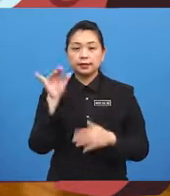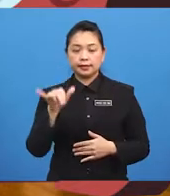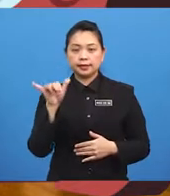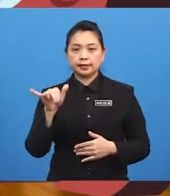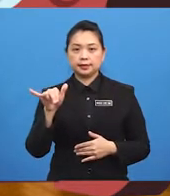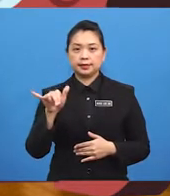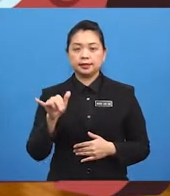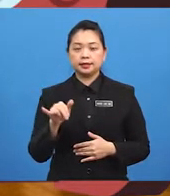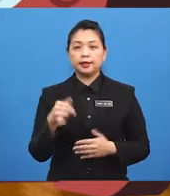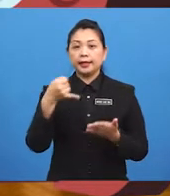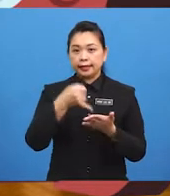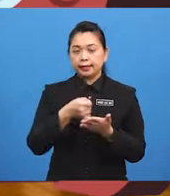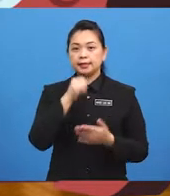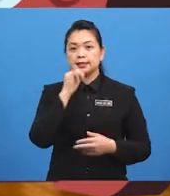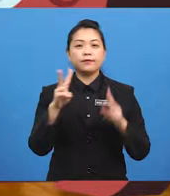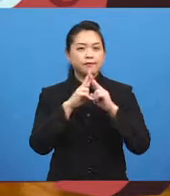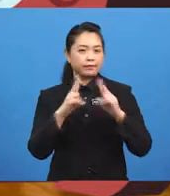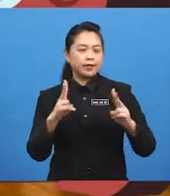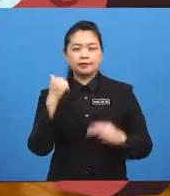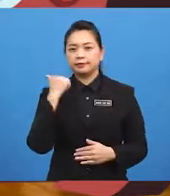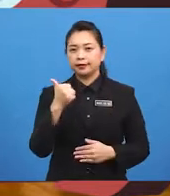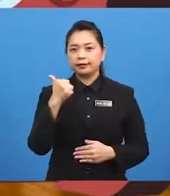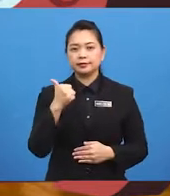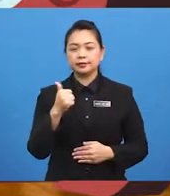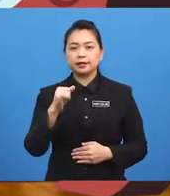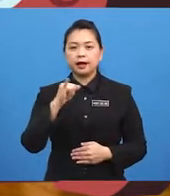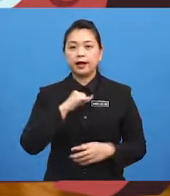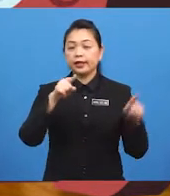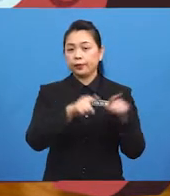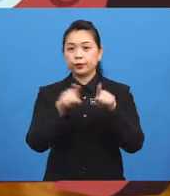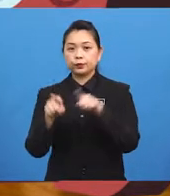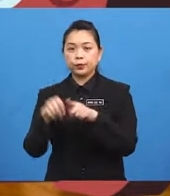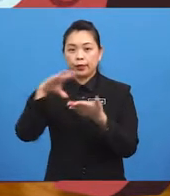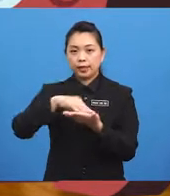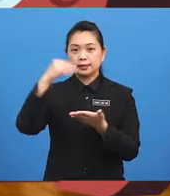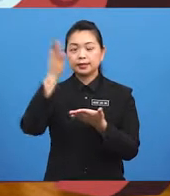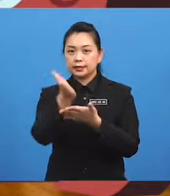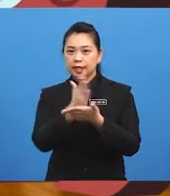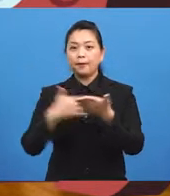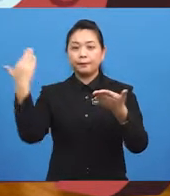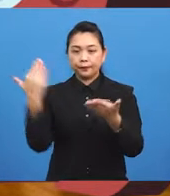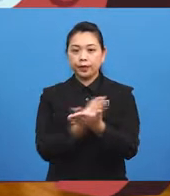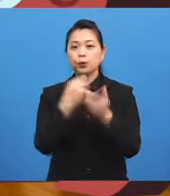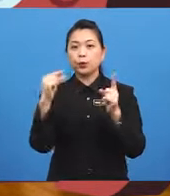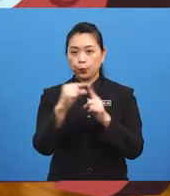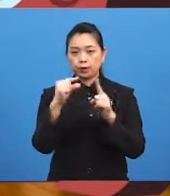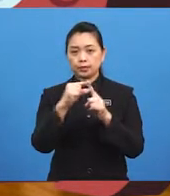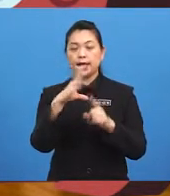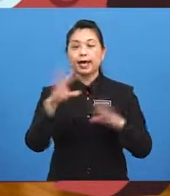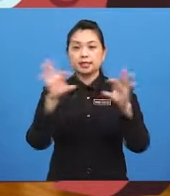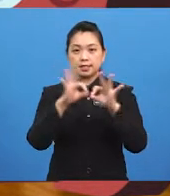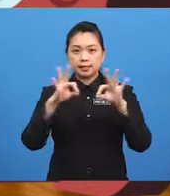Yes It's very nice I also learn some new words and